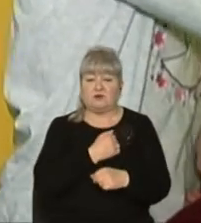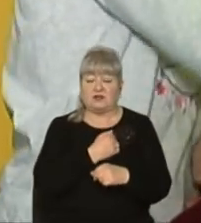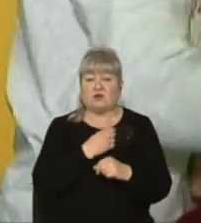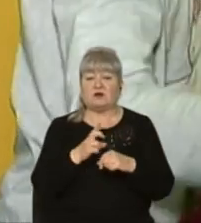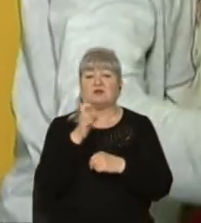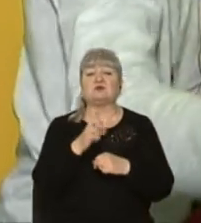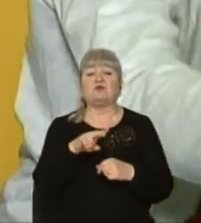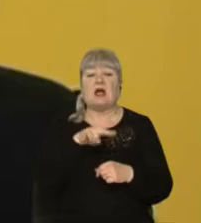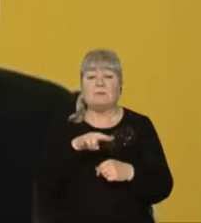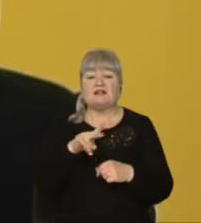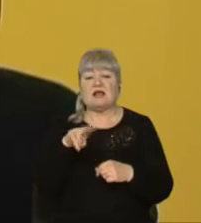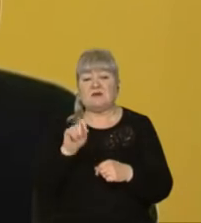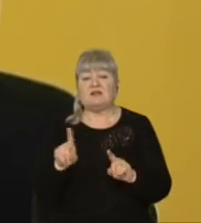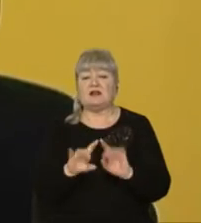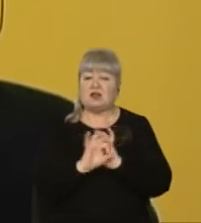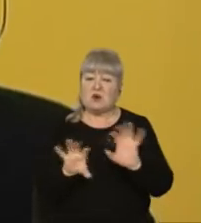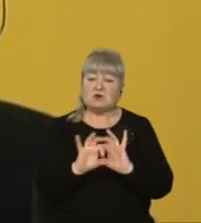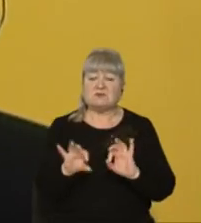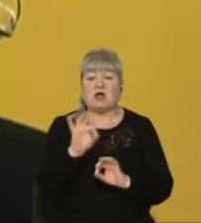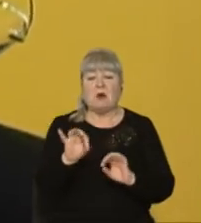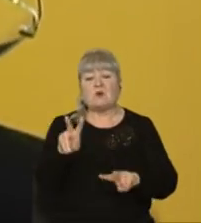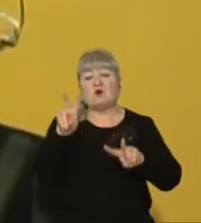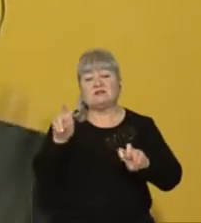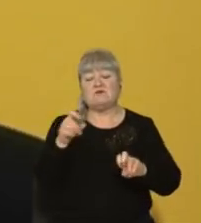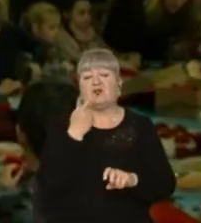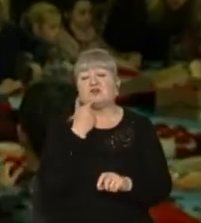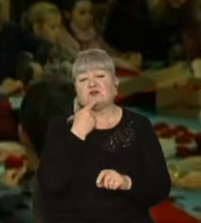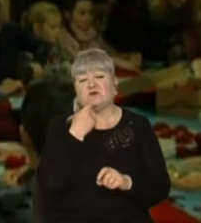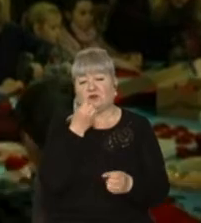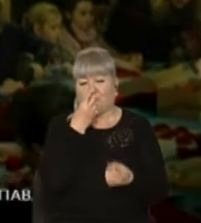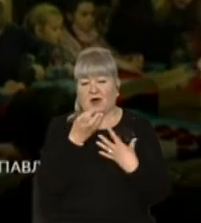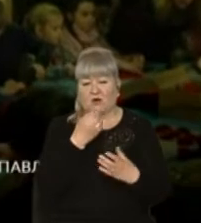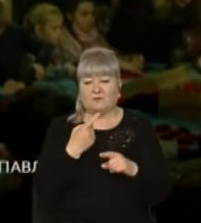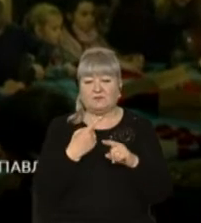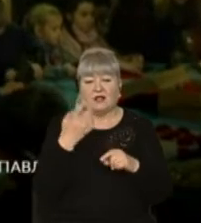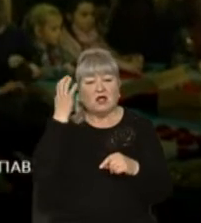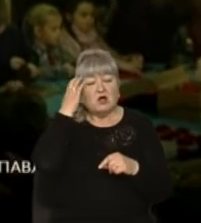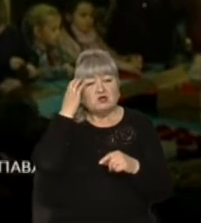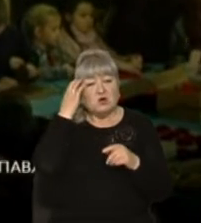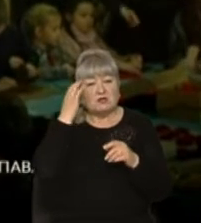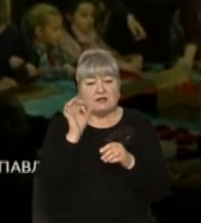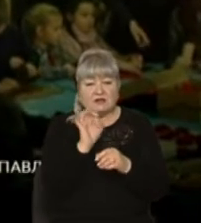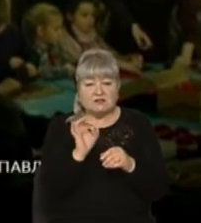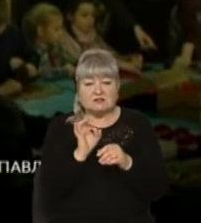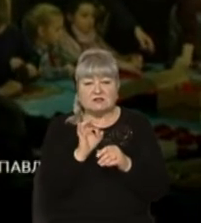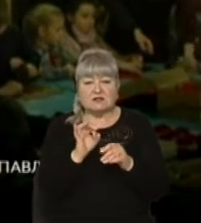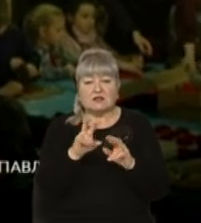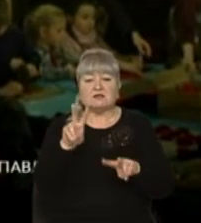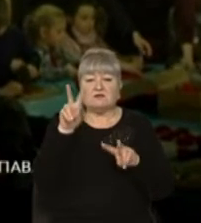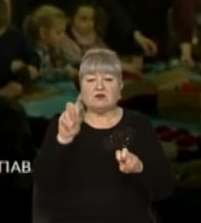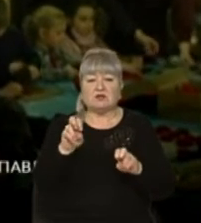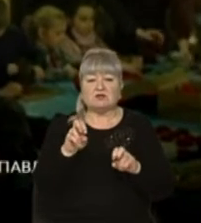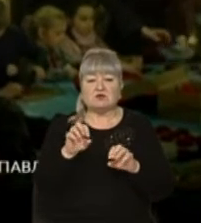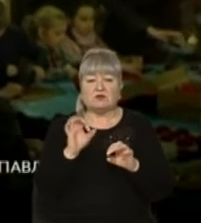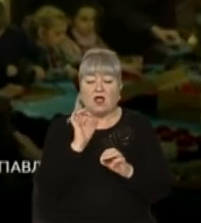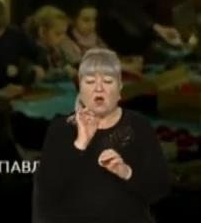який розповів малим майстрам і майстриням про символ червоного маку. Ця чорна частинка символізує отвір, який залишається